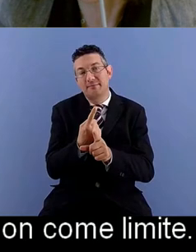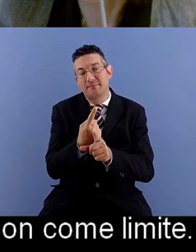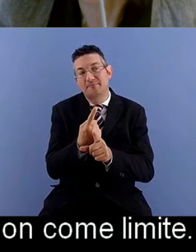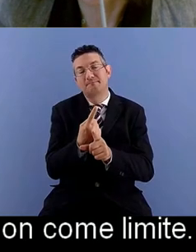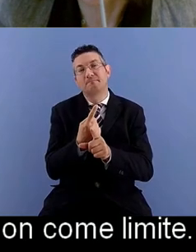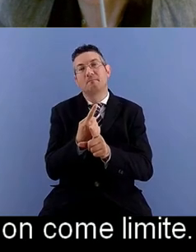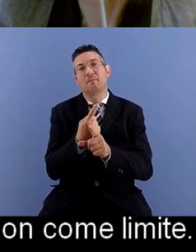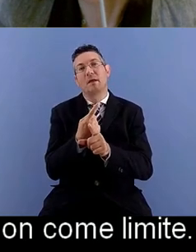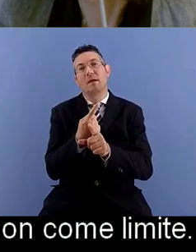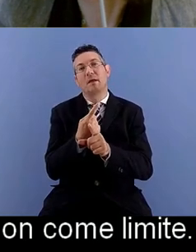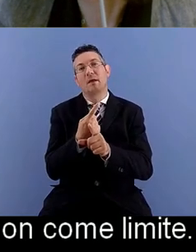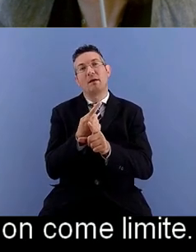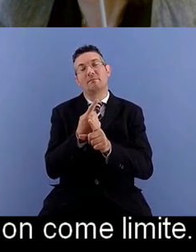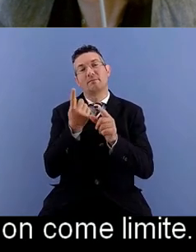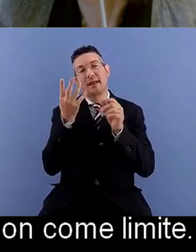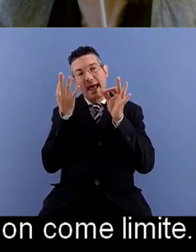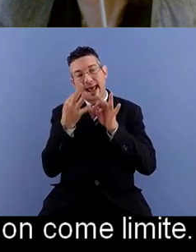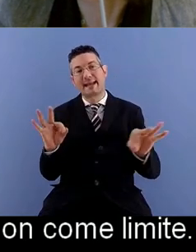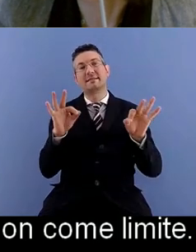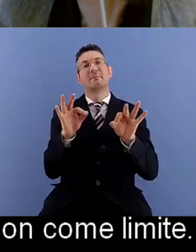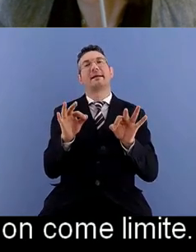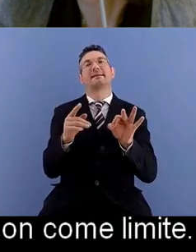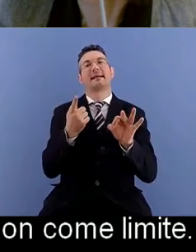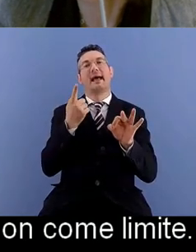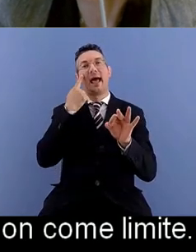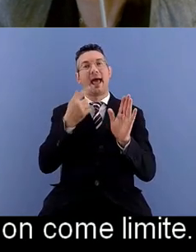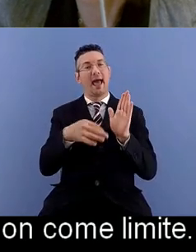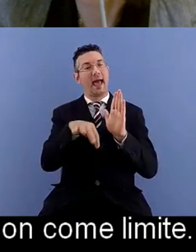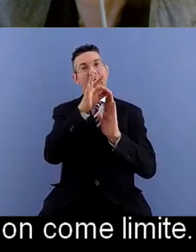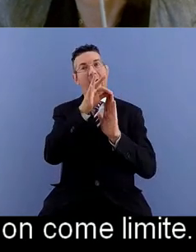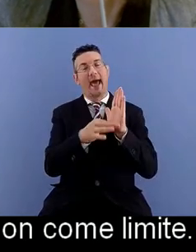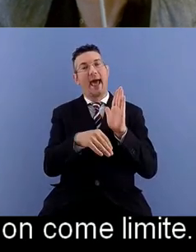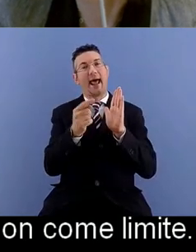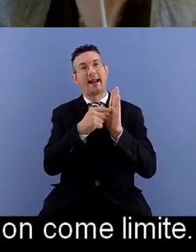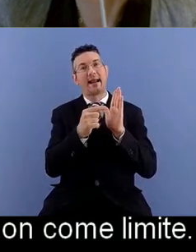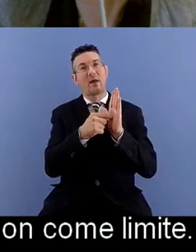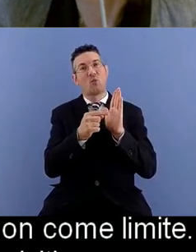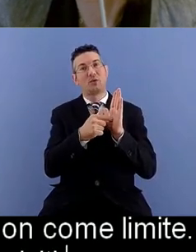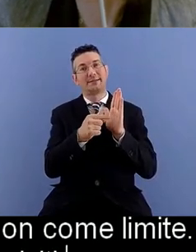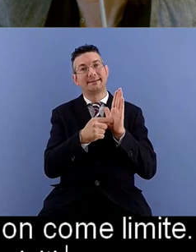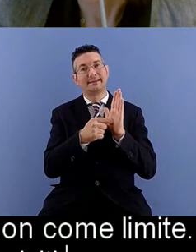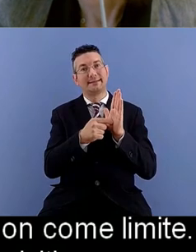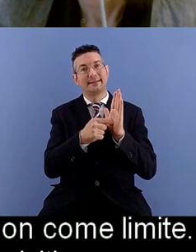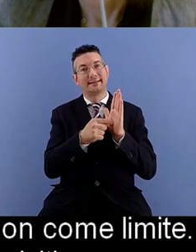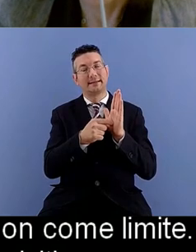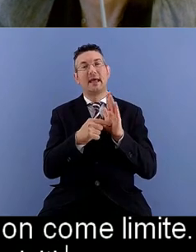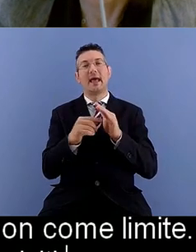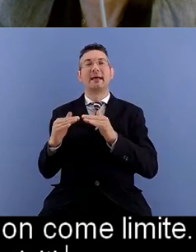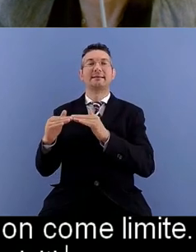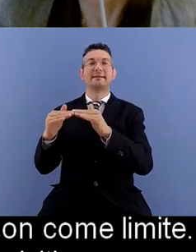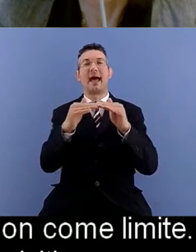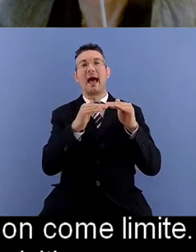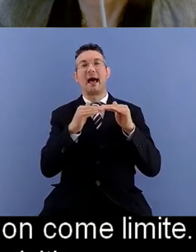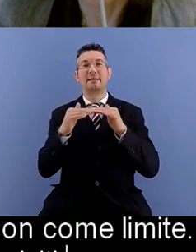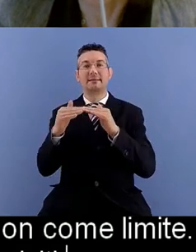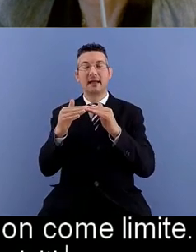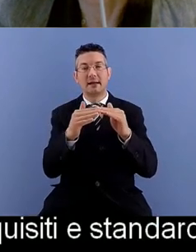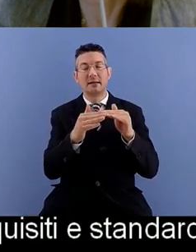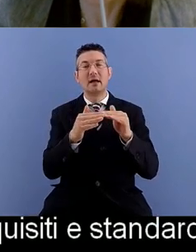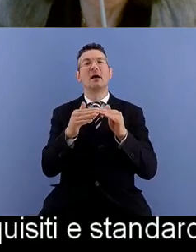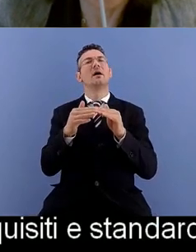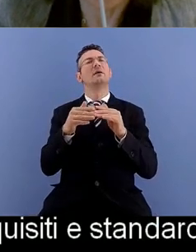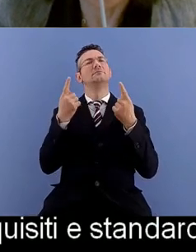rispettare determinati requisiti standard viene percepito come